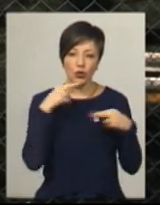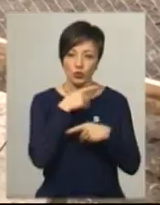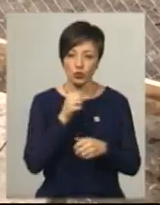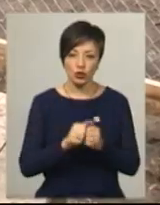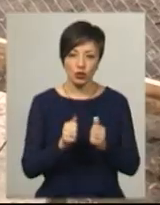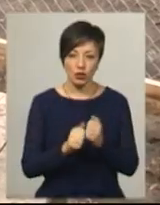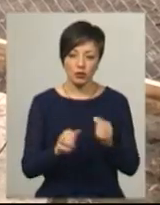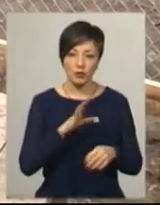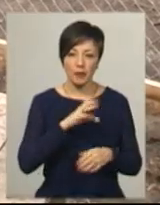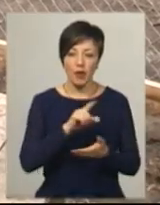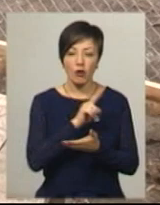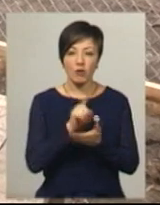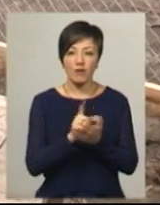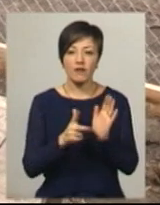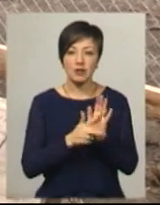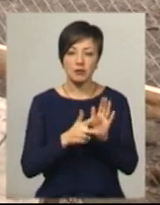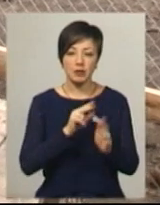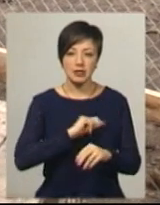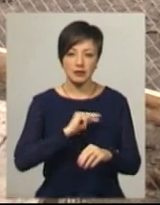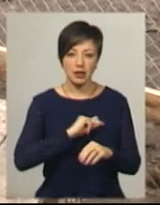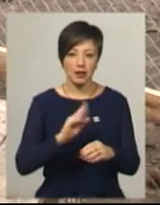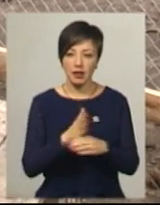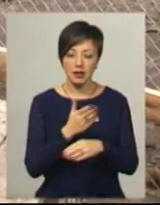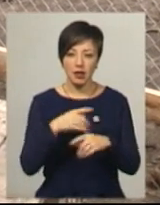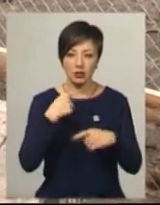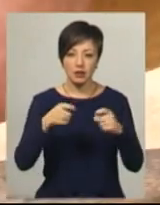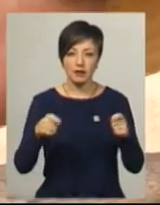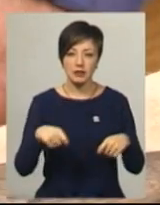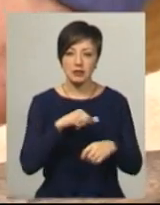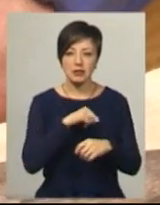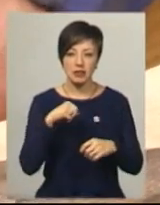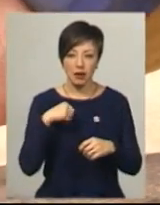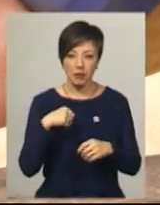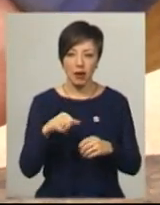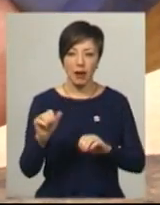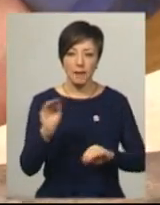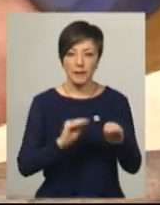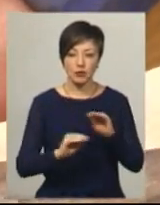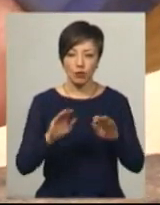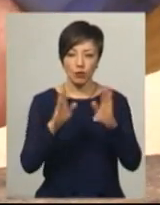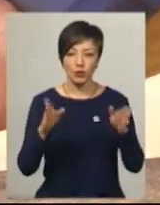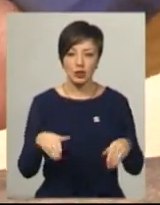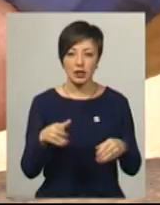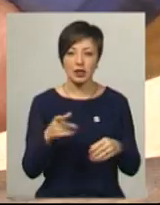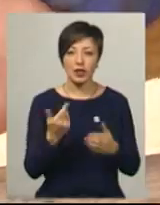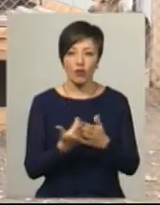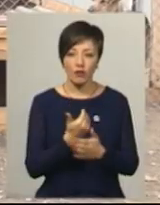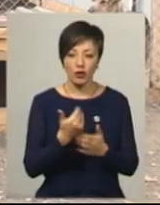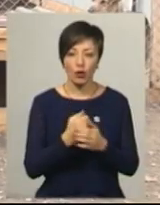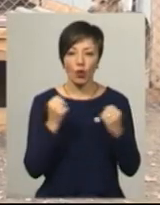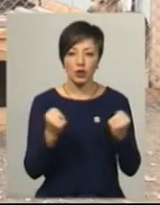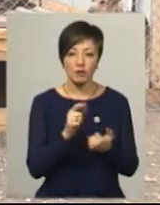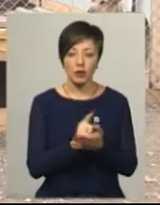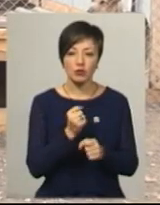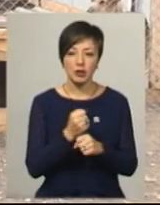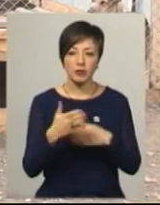дуже часто. Обов'язки вісім працівників притулку не ділять, каже завідувач, який і сам власноруч майструє будки для нових підопічних. До холодів мають